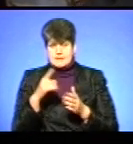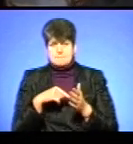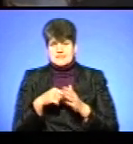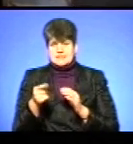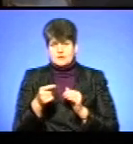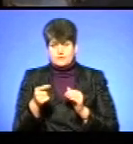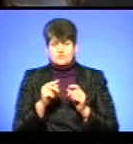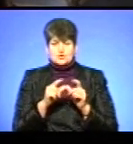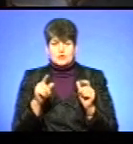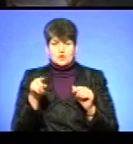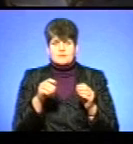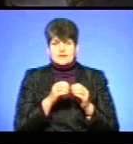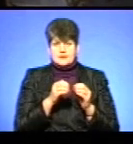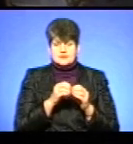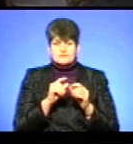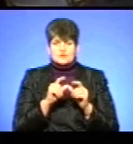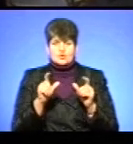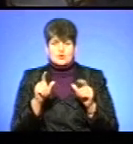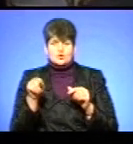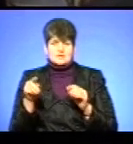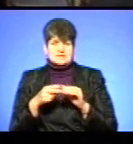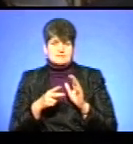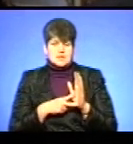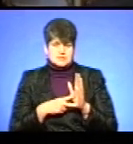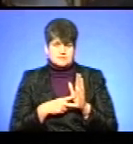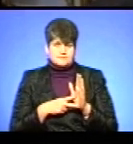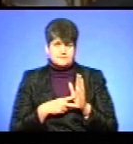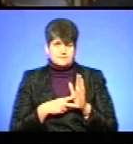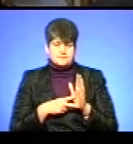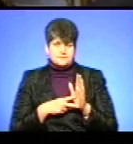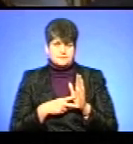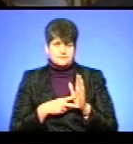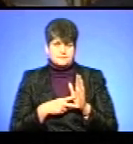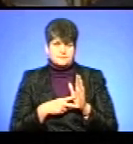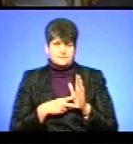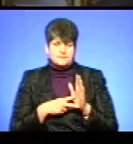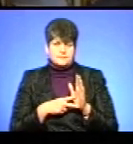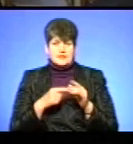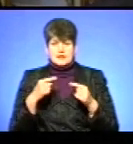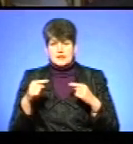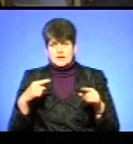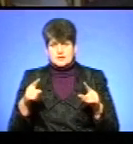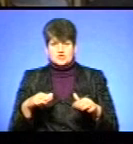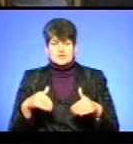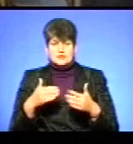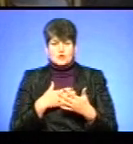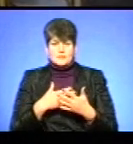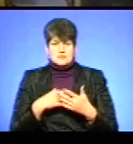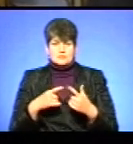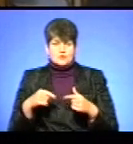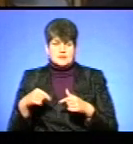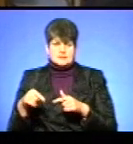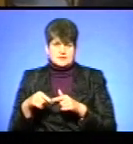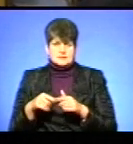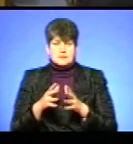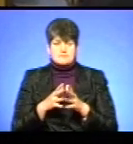Тернополя, в школі номер 10 і в школі номер 17. Інші картонні контейнери надані громадськими організаціями. Ну і